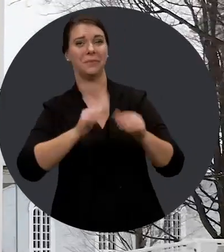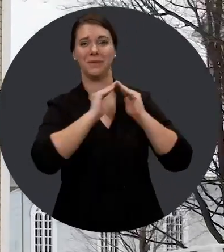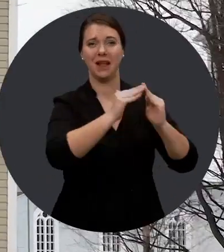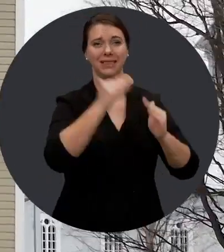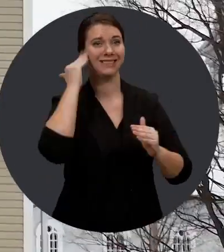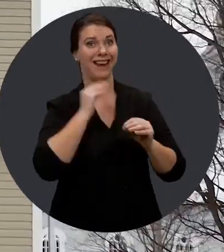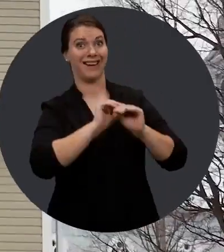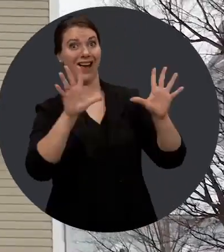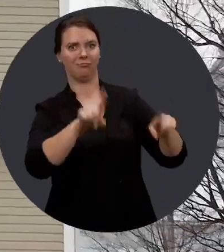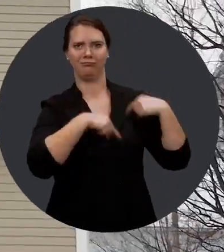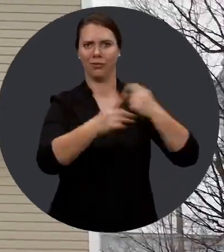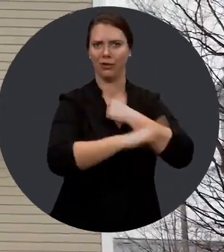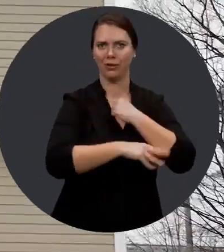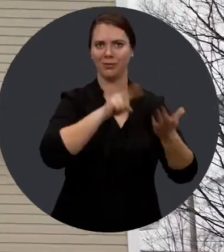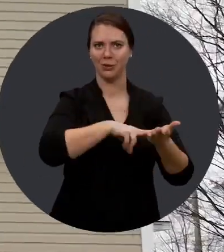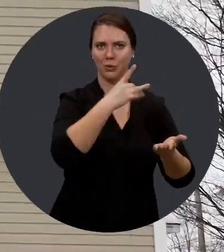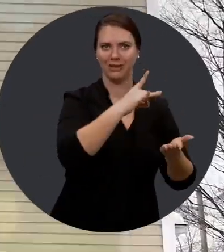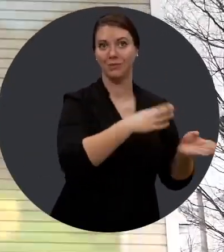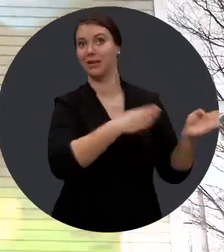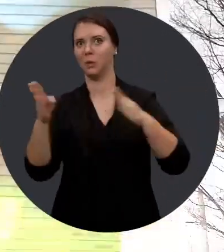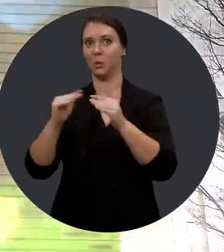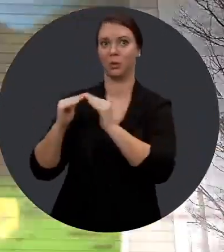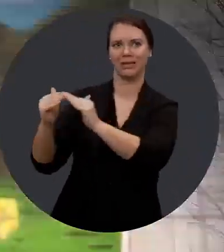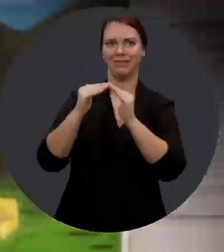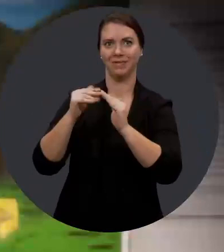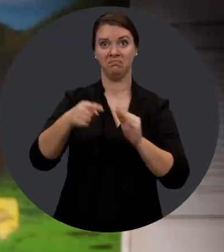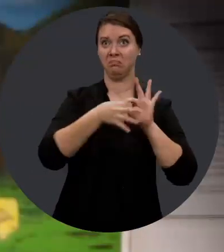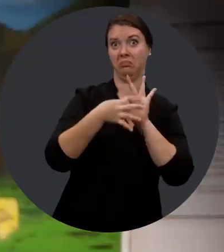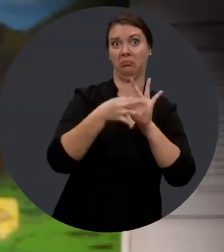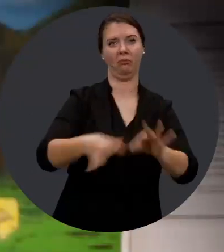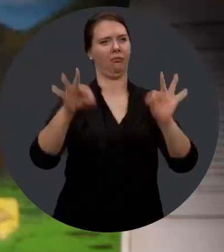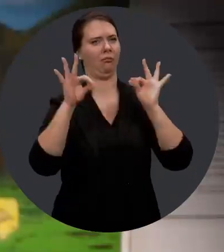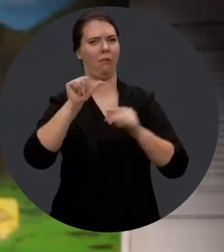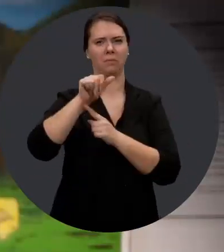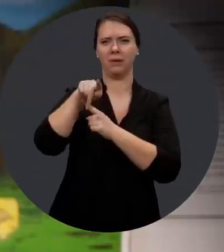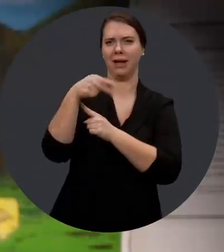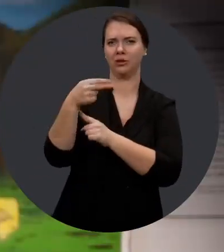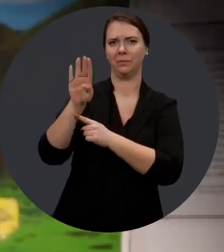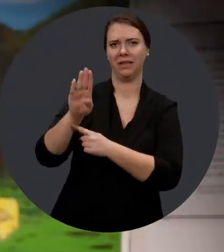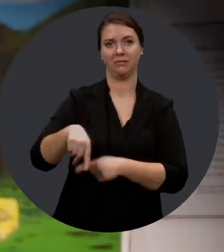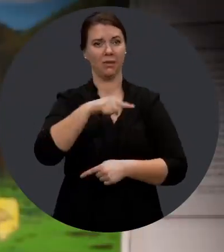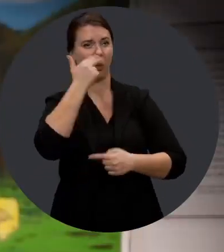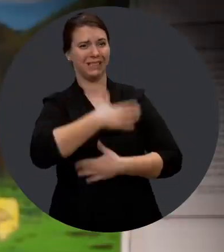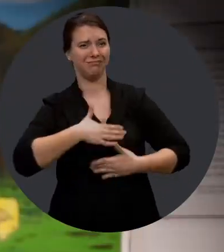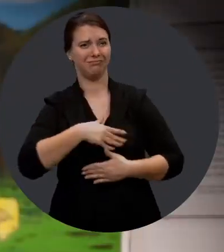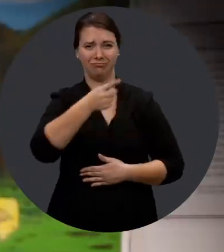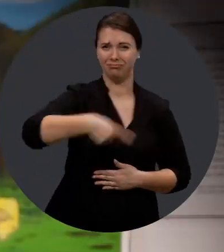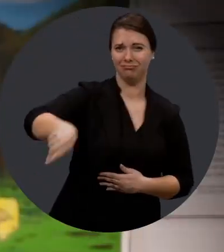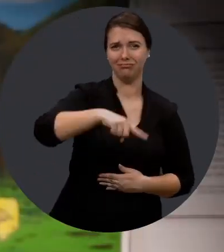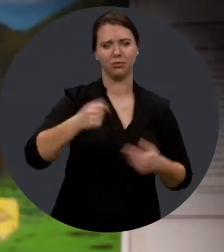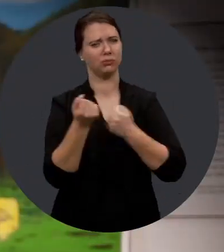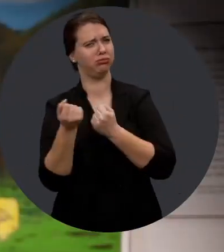On participe en tant que municipalité à Sainte-Claire depuis l'automne 2018 au Virage inclusif ». On a de très bonnes collaborations entre la PHB